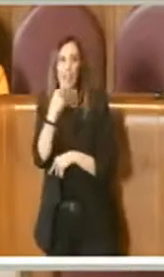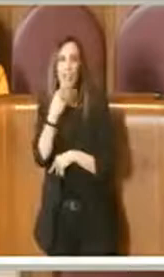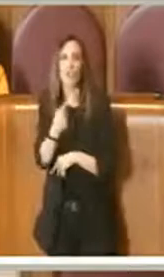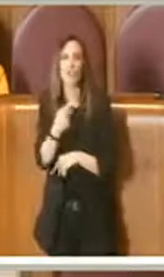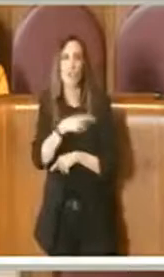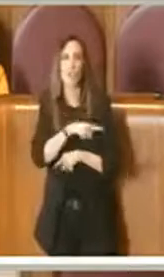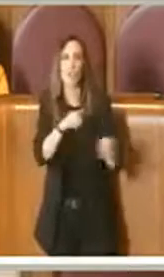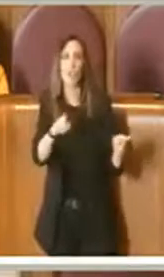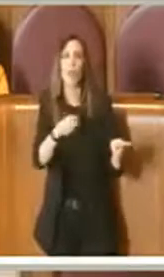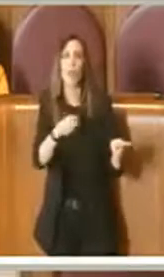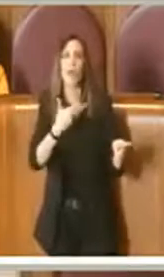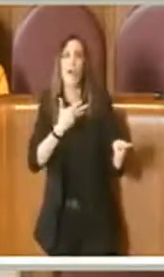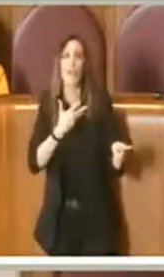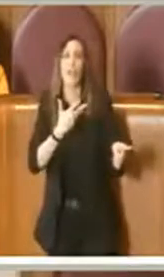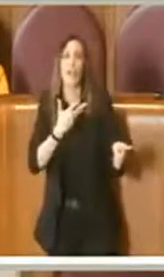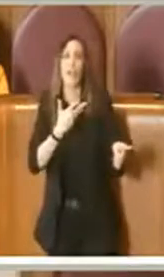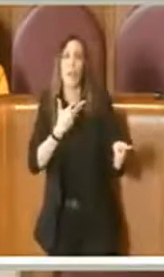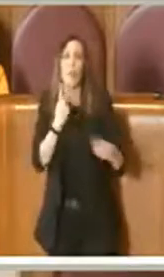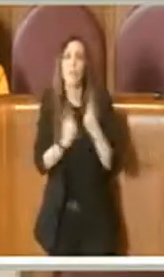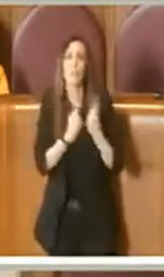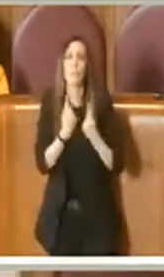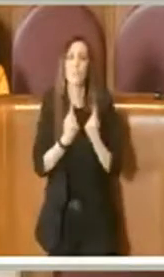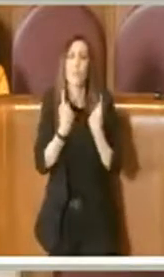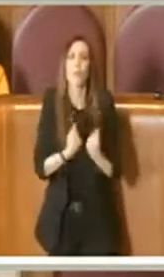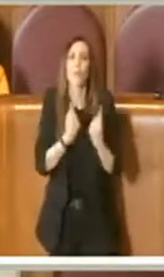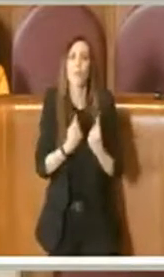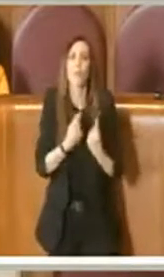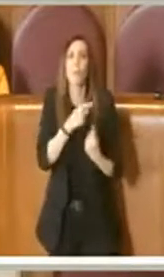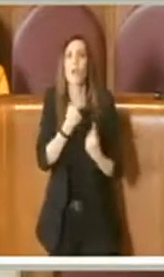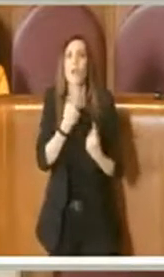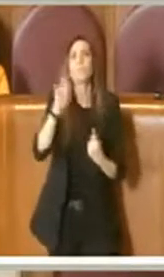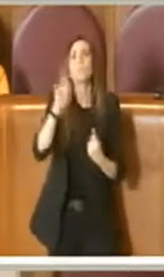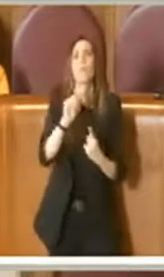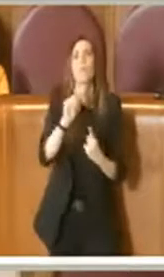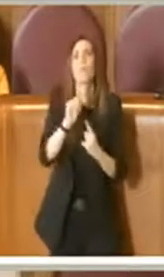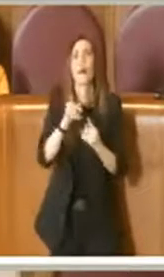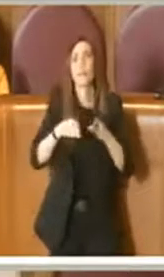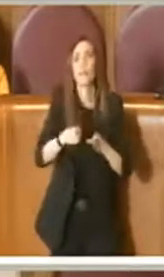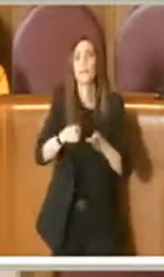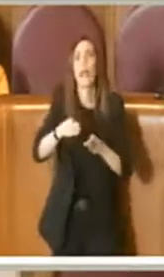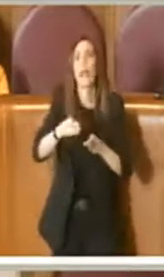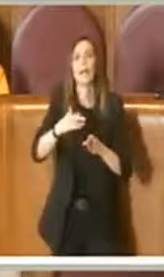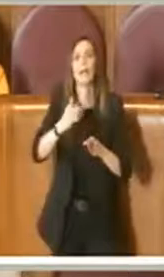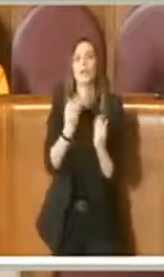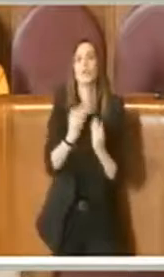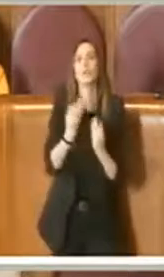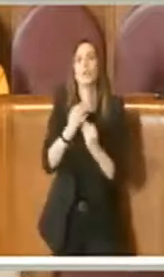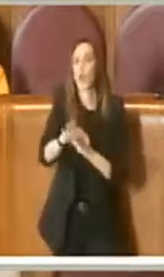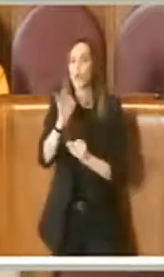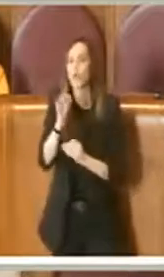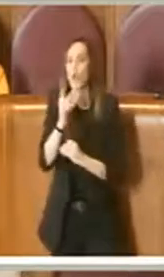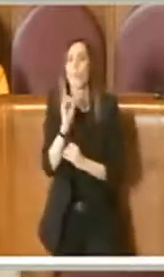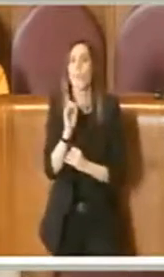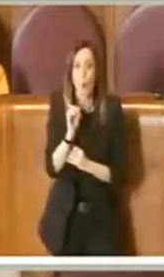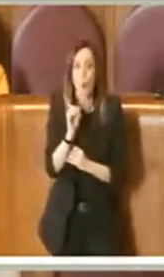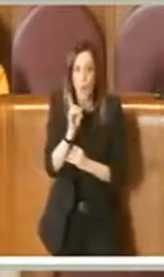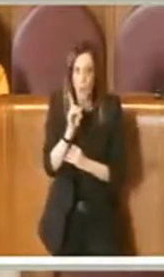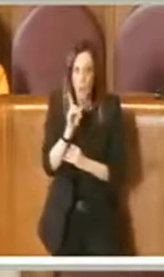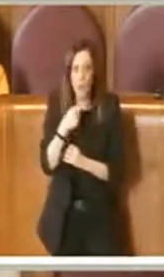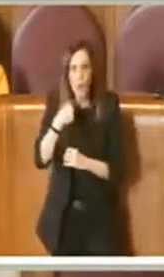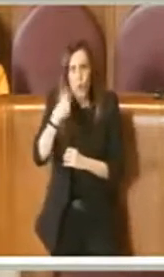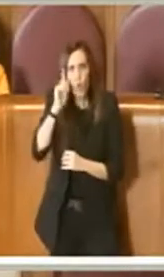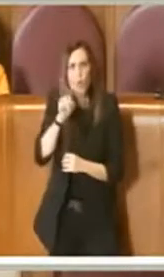attendista perché volevate prendere una strada o l'altra. Non so in quale Aula abbia partecipato in questi anni,